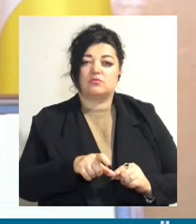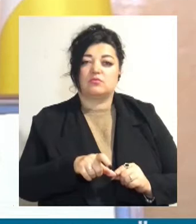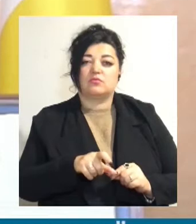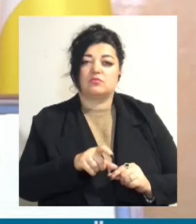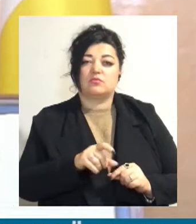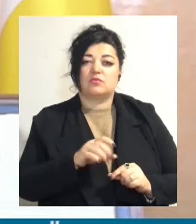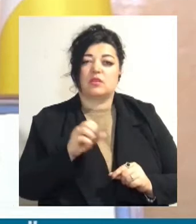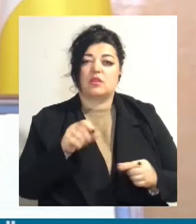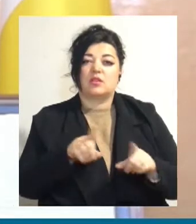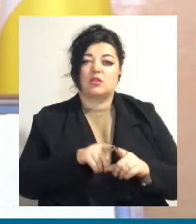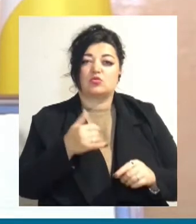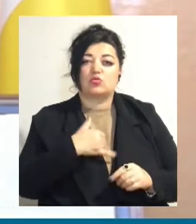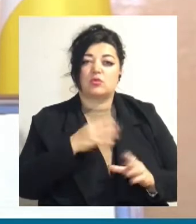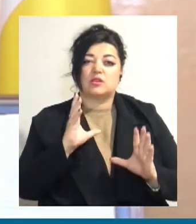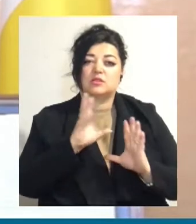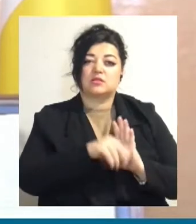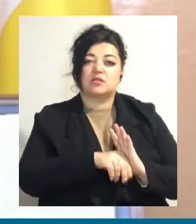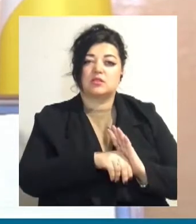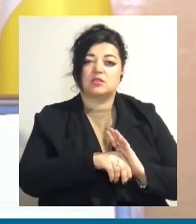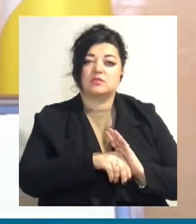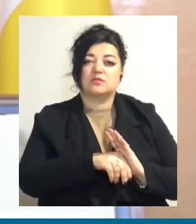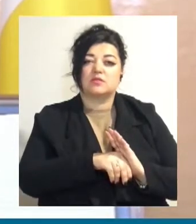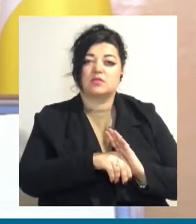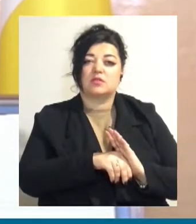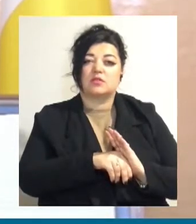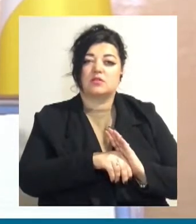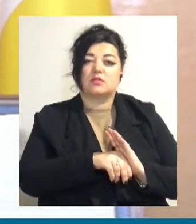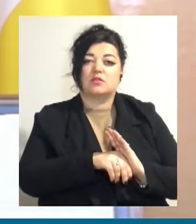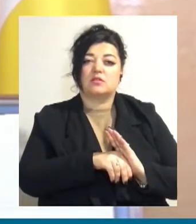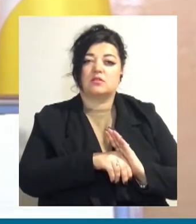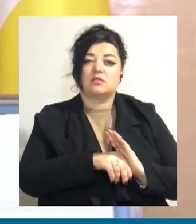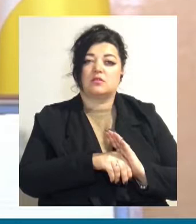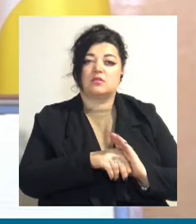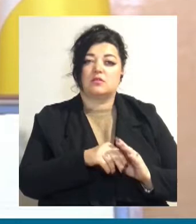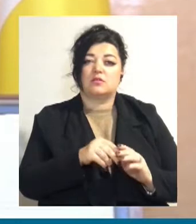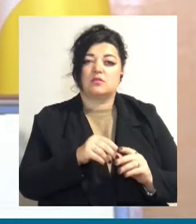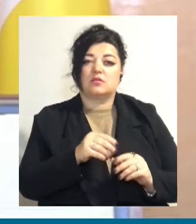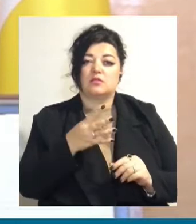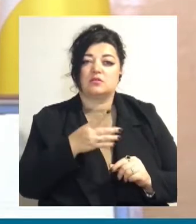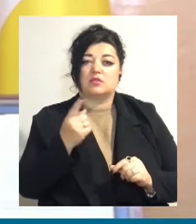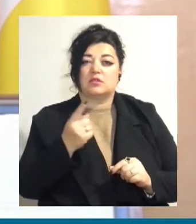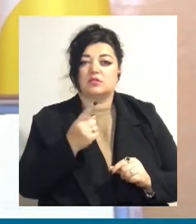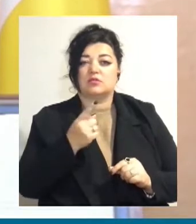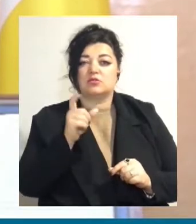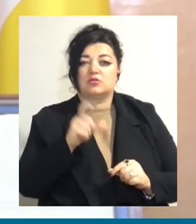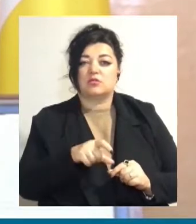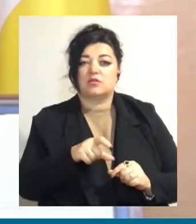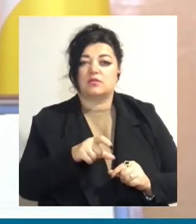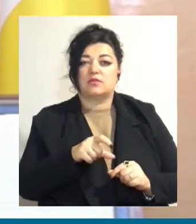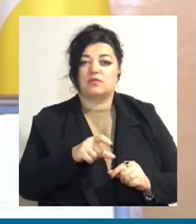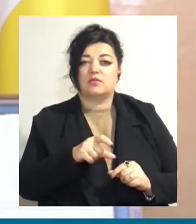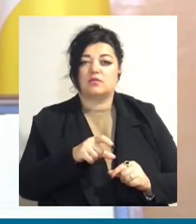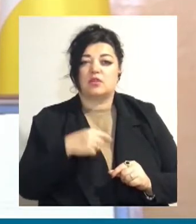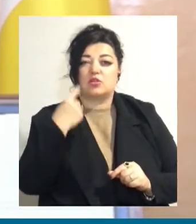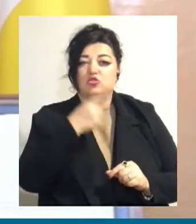Також у нас задійсовано 8 вишок «Горсвіт» і 40 – це людей личного составу